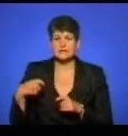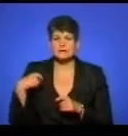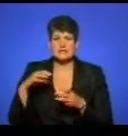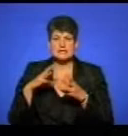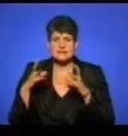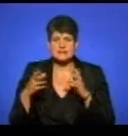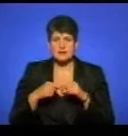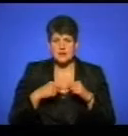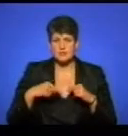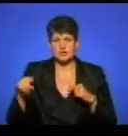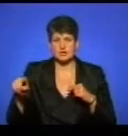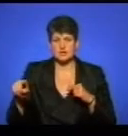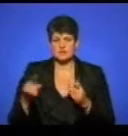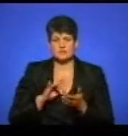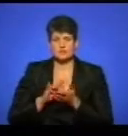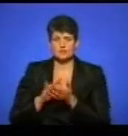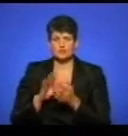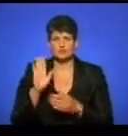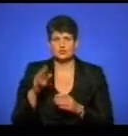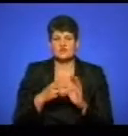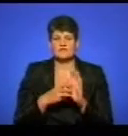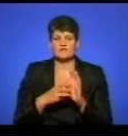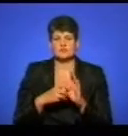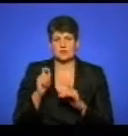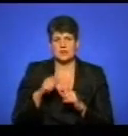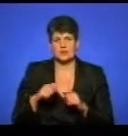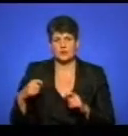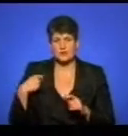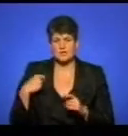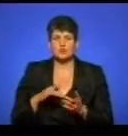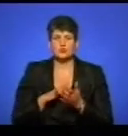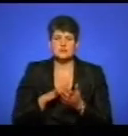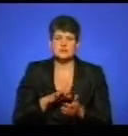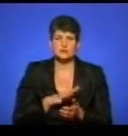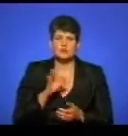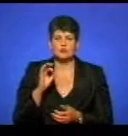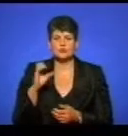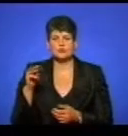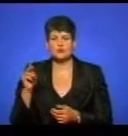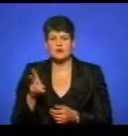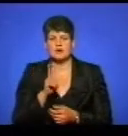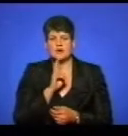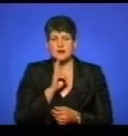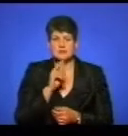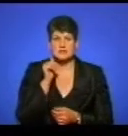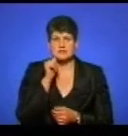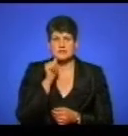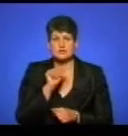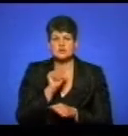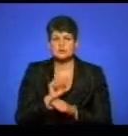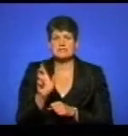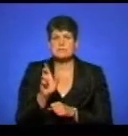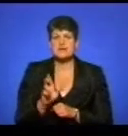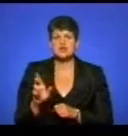загальна протяжність маршруту складає понад 800 кілометрів. Туристи побували в Острозі і Кременці, завтра зупиняться у